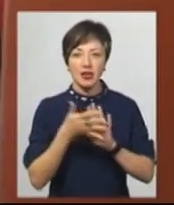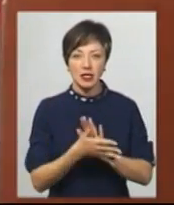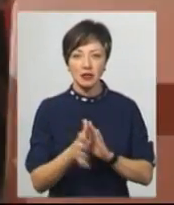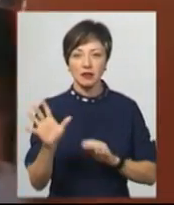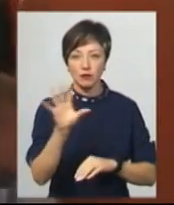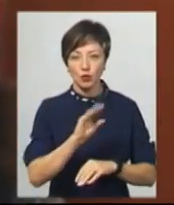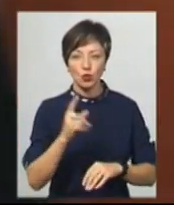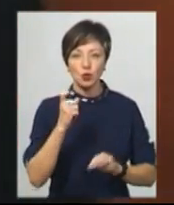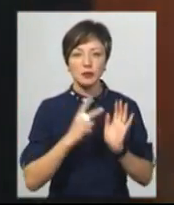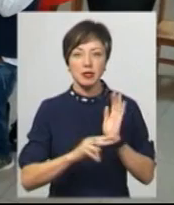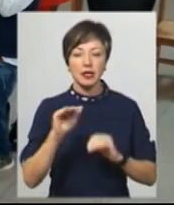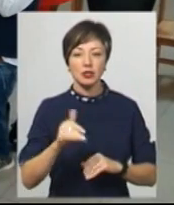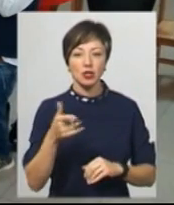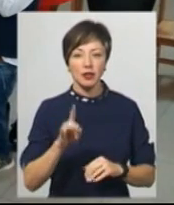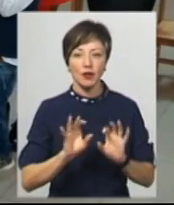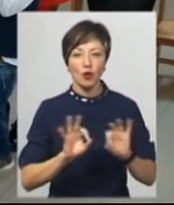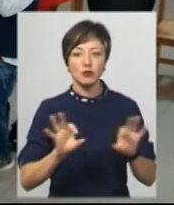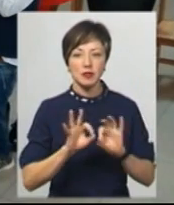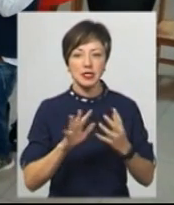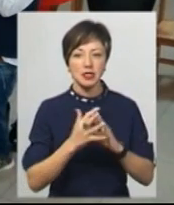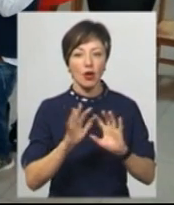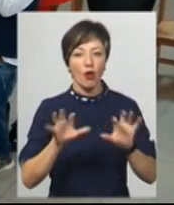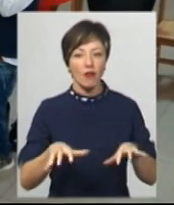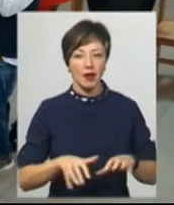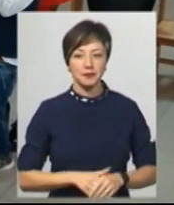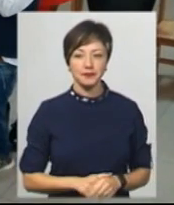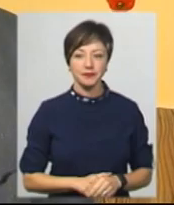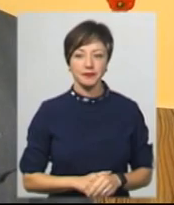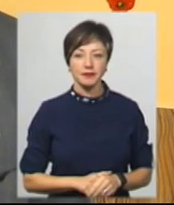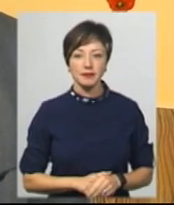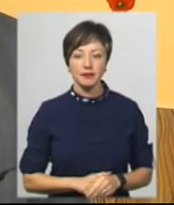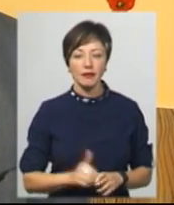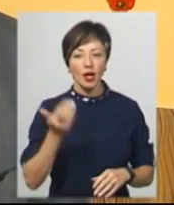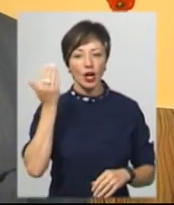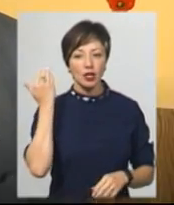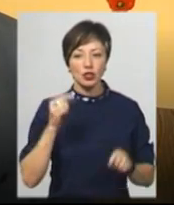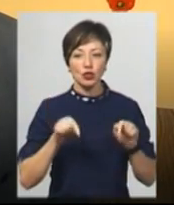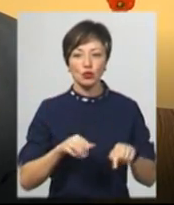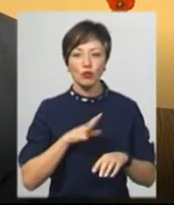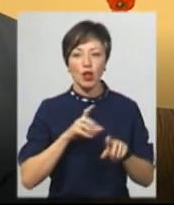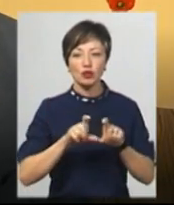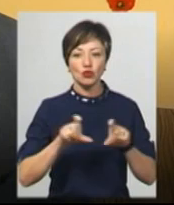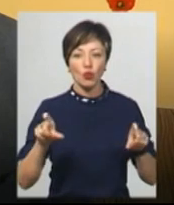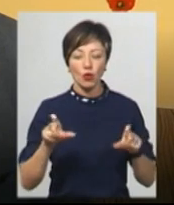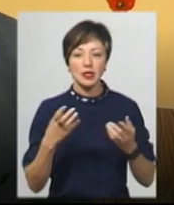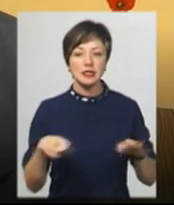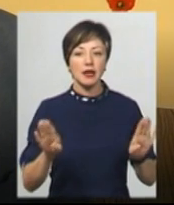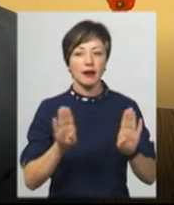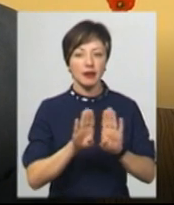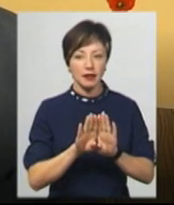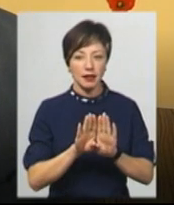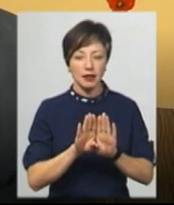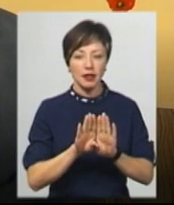170 тисяч гривень, розповідає Антонівецький сільський голова Реорій Онищук. Раніше тут була школа, школу закрили.